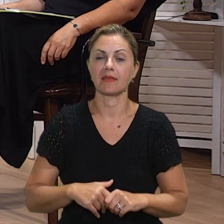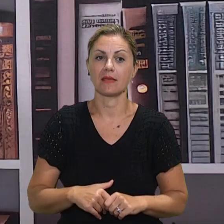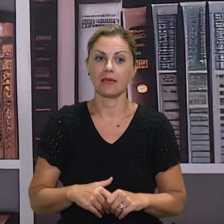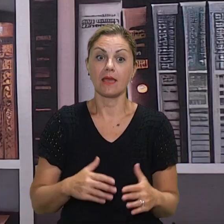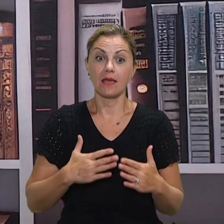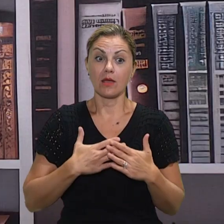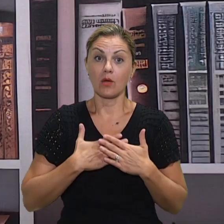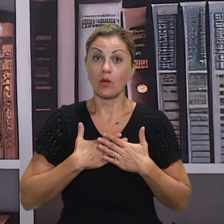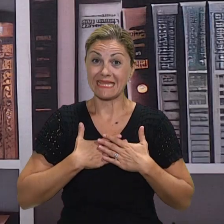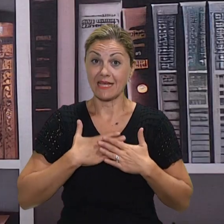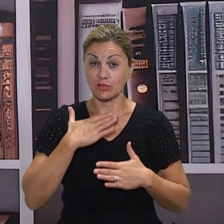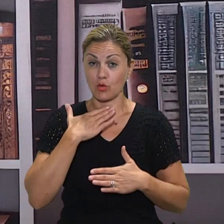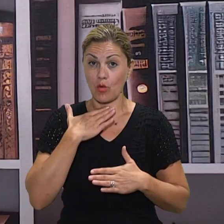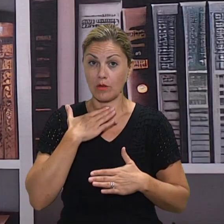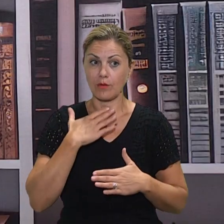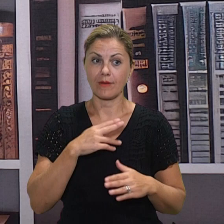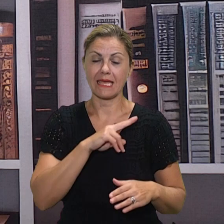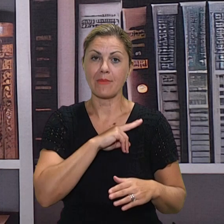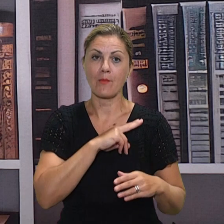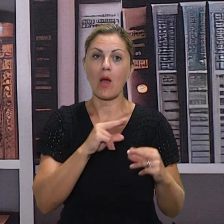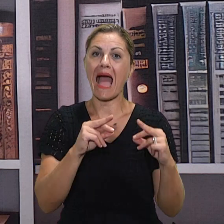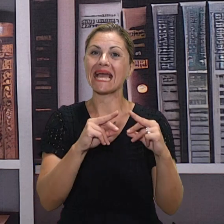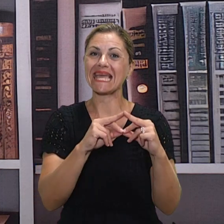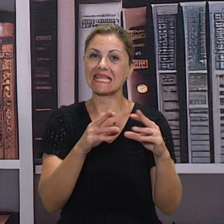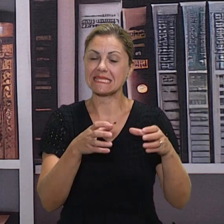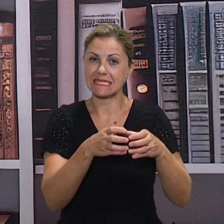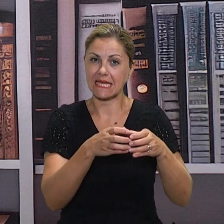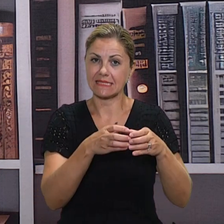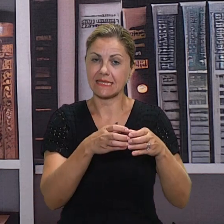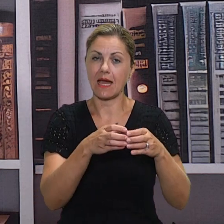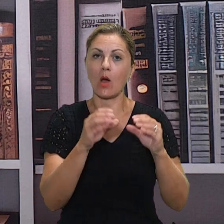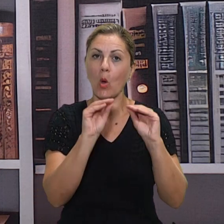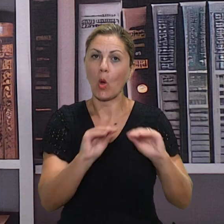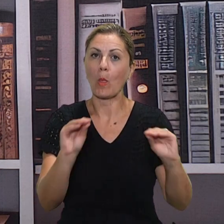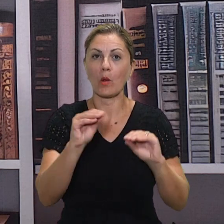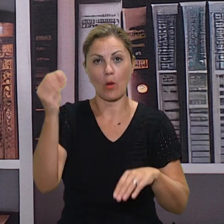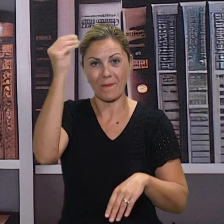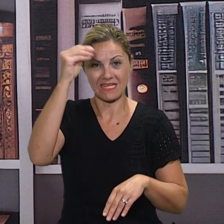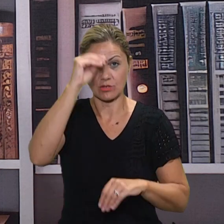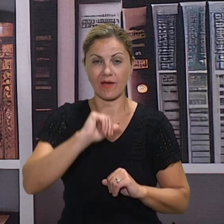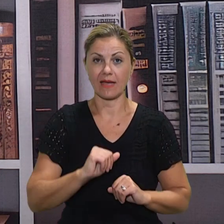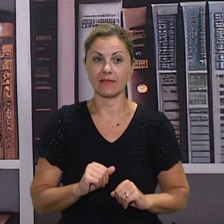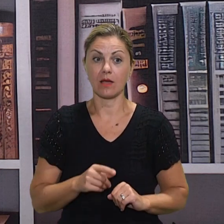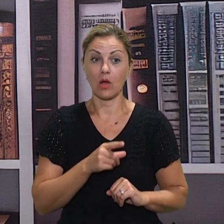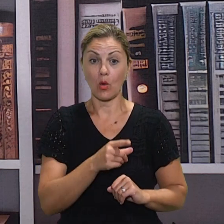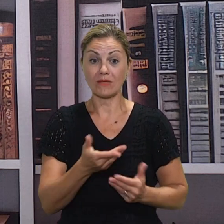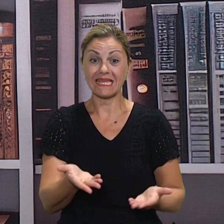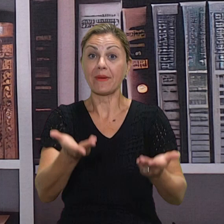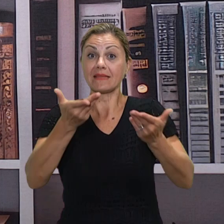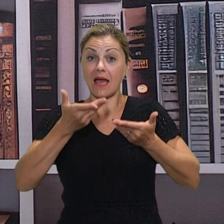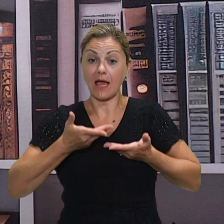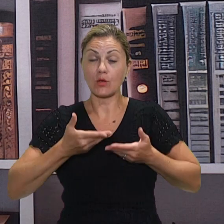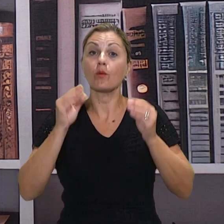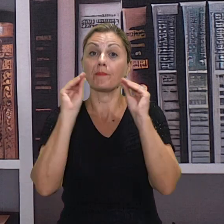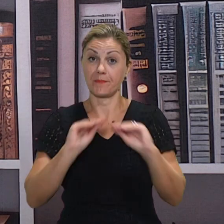Kod nas je dobra situacija pošto postoje agencija za odgoj i obrazovanje. oni nam nude besplatne edukacije kroz